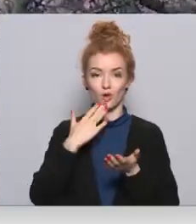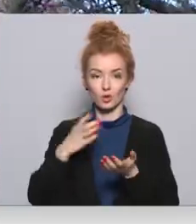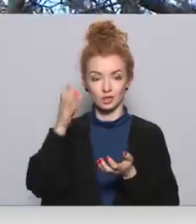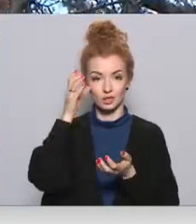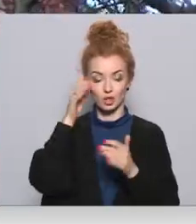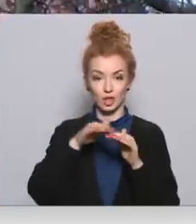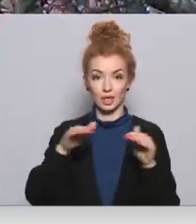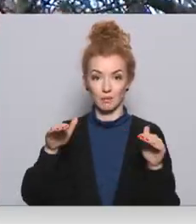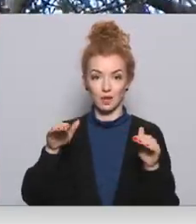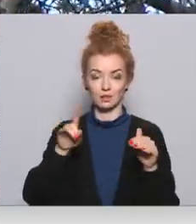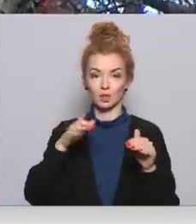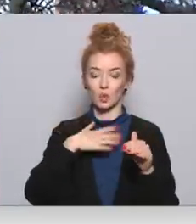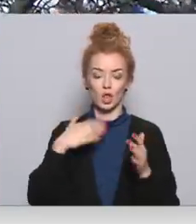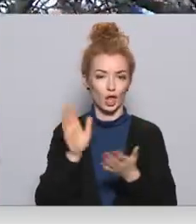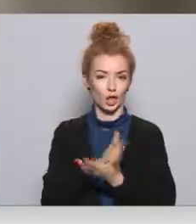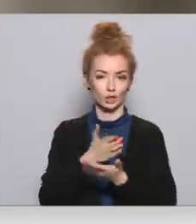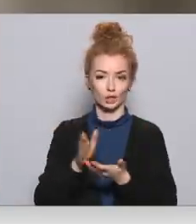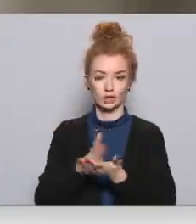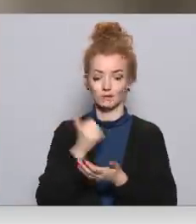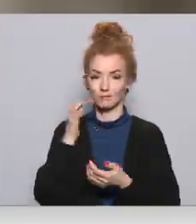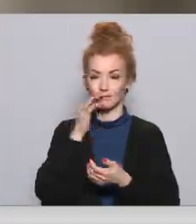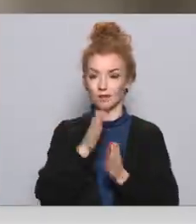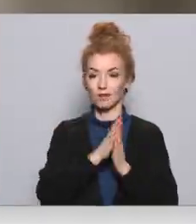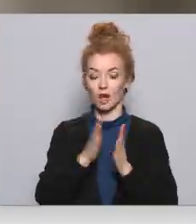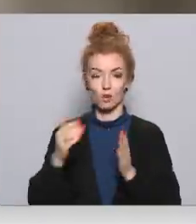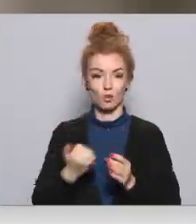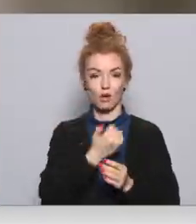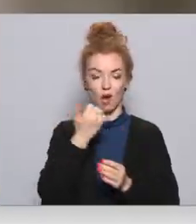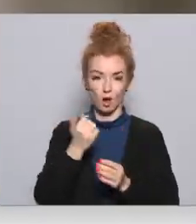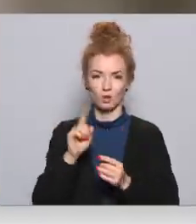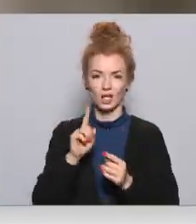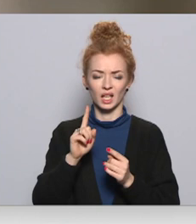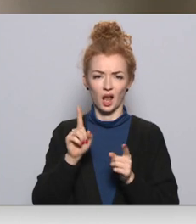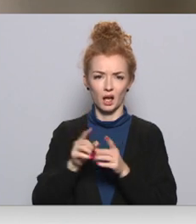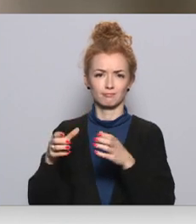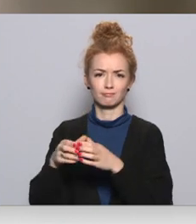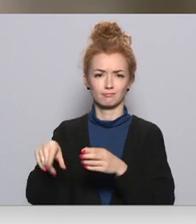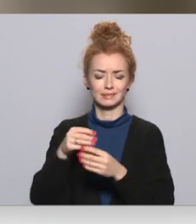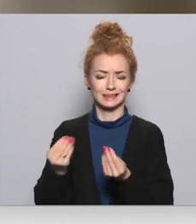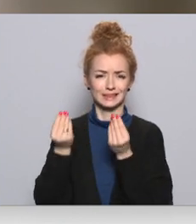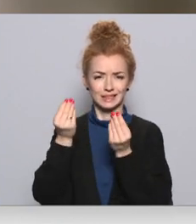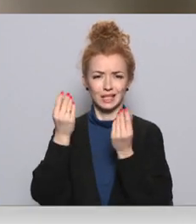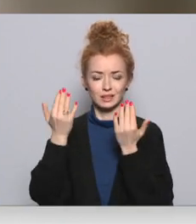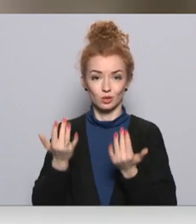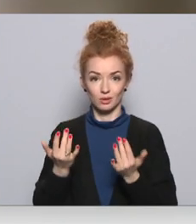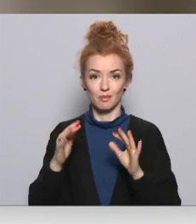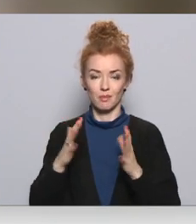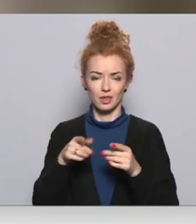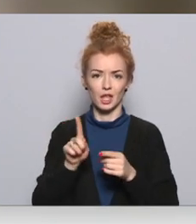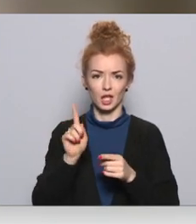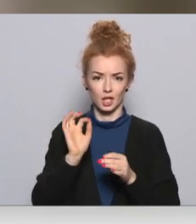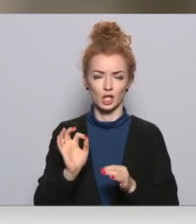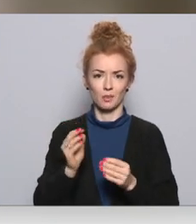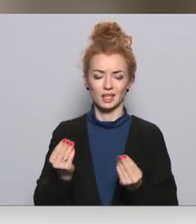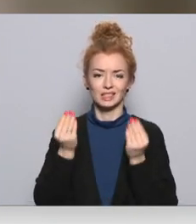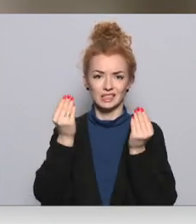līmenis dalībniekiem gan ir ļoti atšķirīgs. Katru gadu mums ir neizpaliekojuši izcilnieku skaits. Tas gan ir diezgan mazs, bet tie ir tiešām